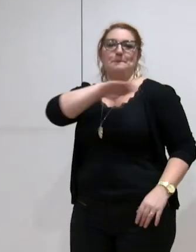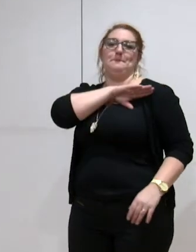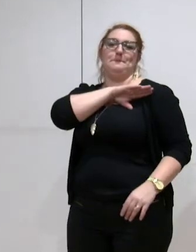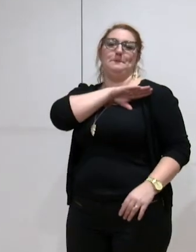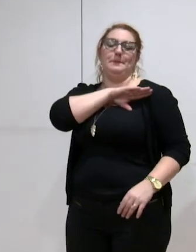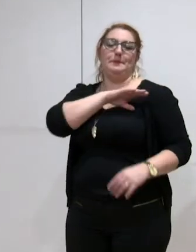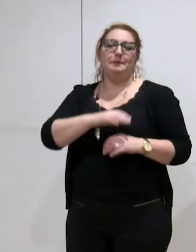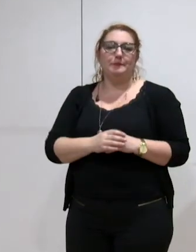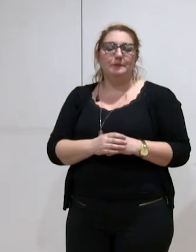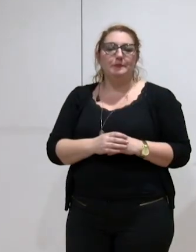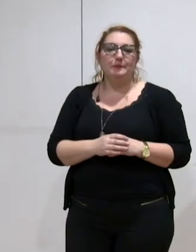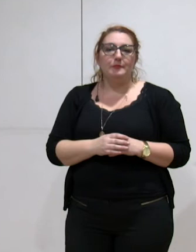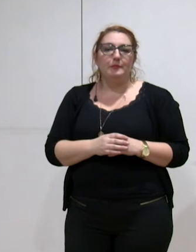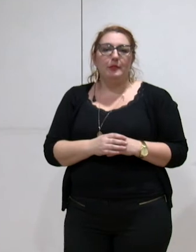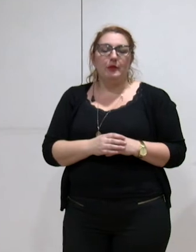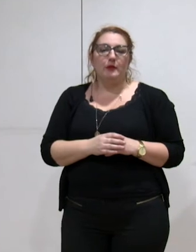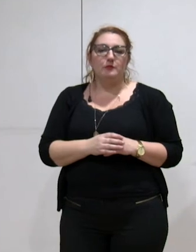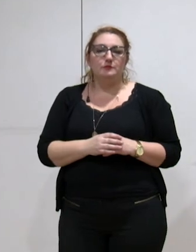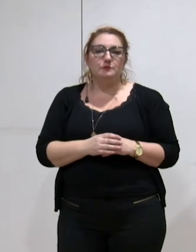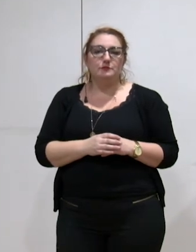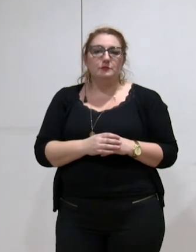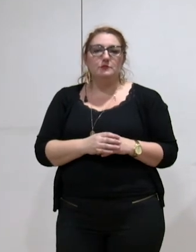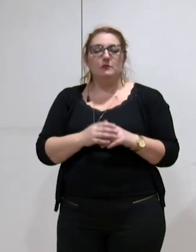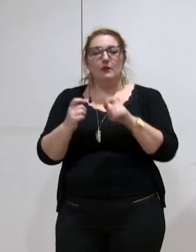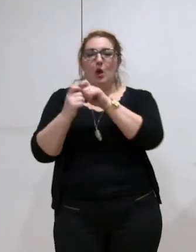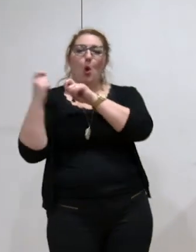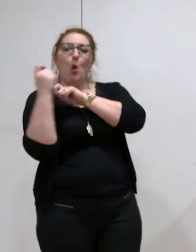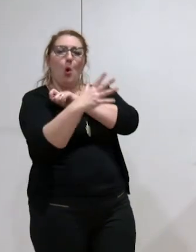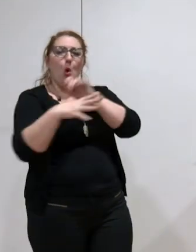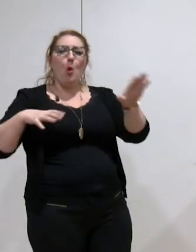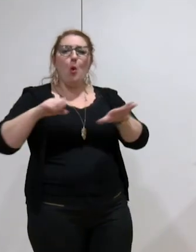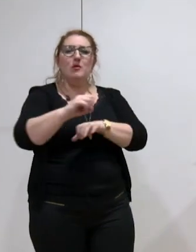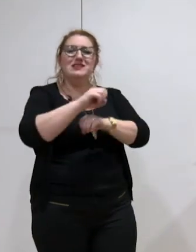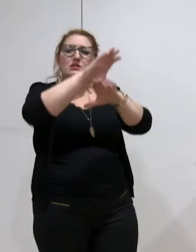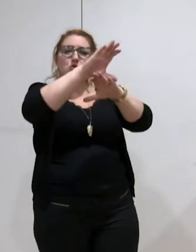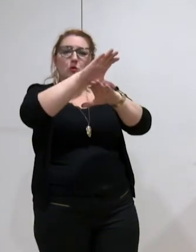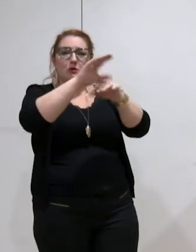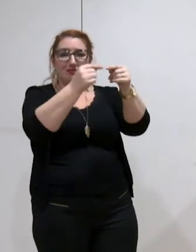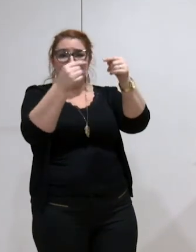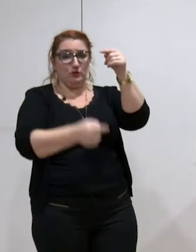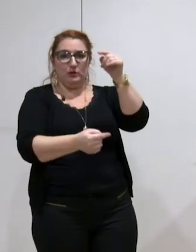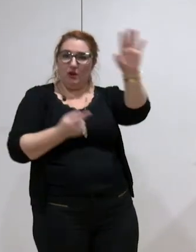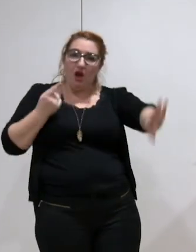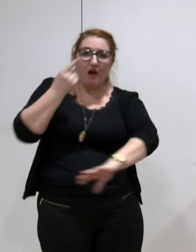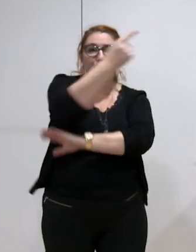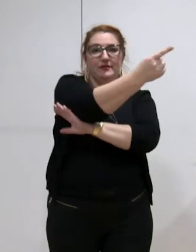déduites de l'attribution de compensation, et qui seront déduites ad vitam, donc il y a un petit coût pour les communes,